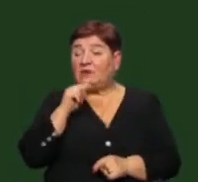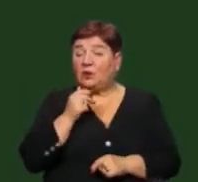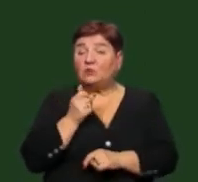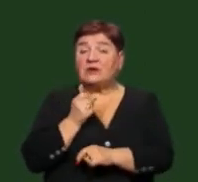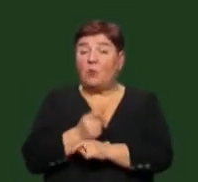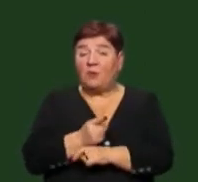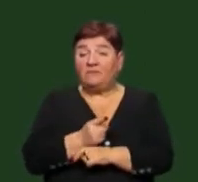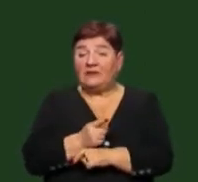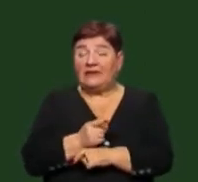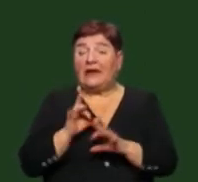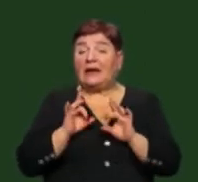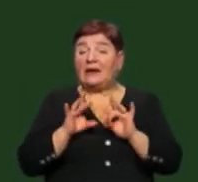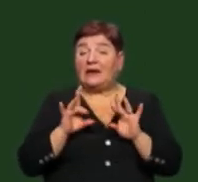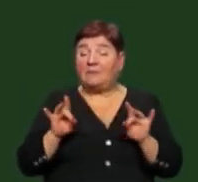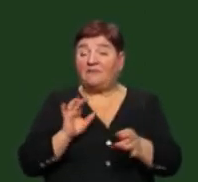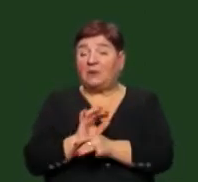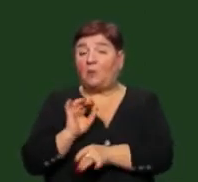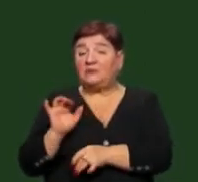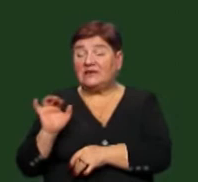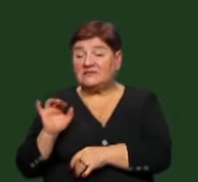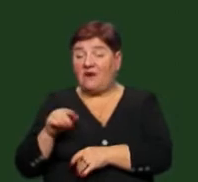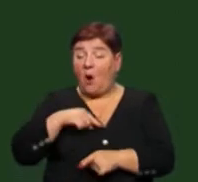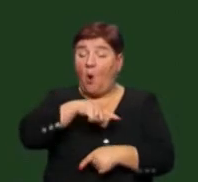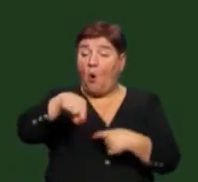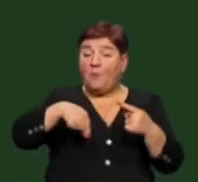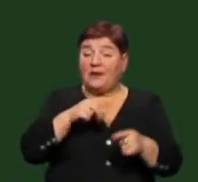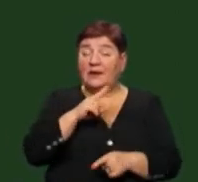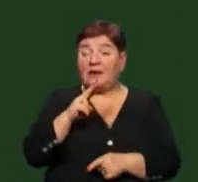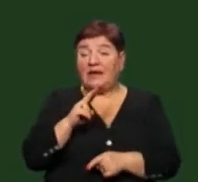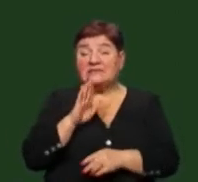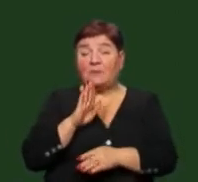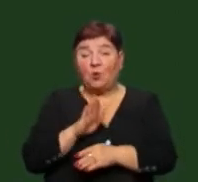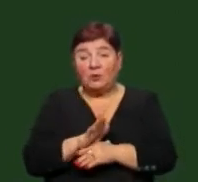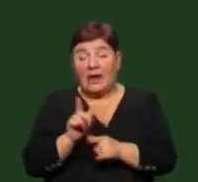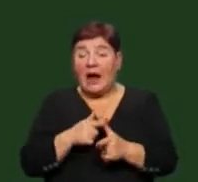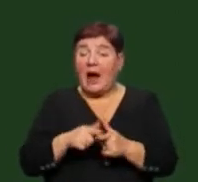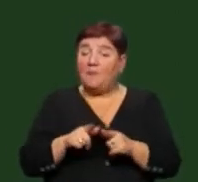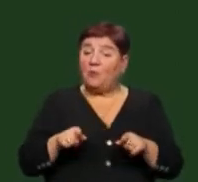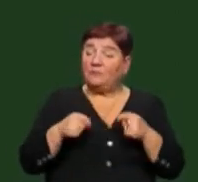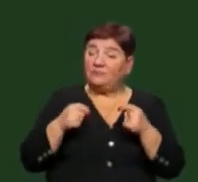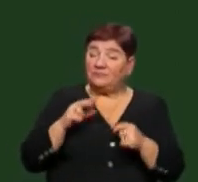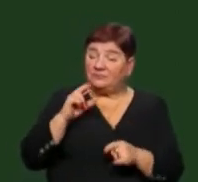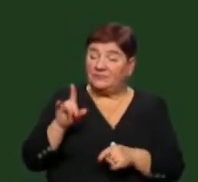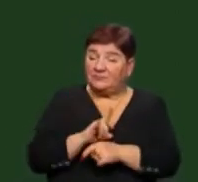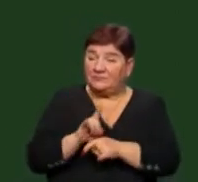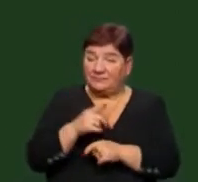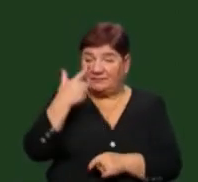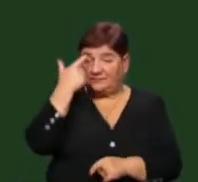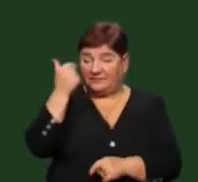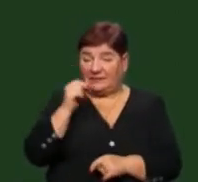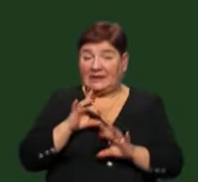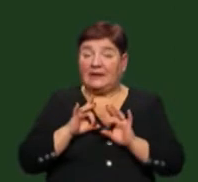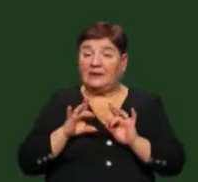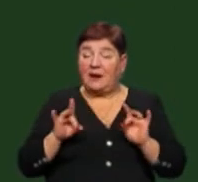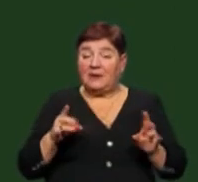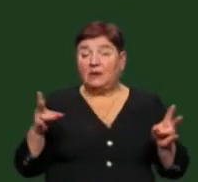у замовленні реклами, продукції, виробництво або обіг якої заборонено. Або ж у наданні недостовірної інформації виробнику